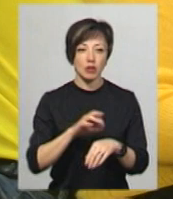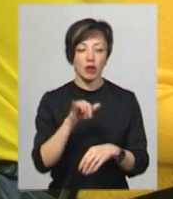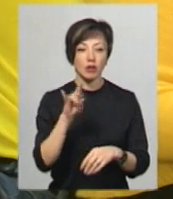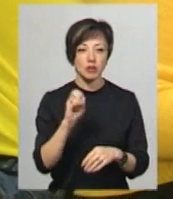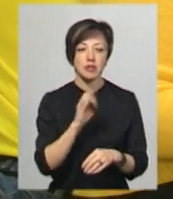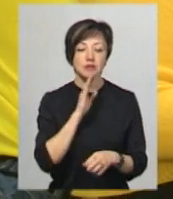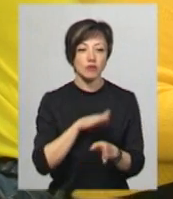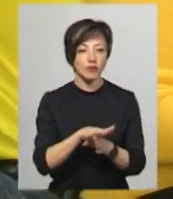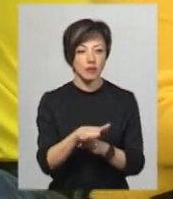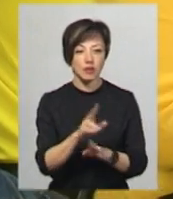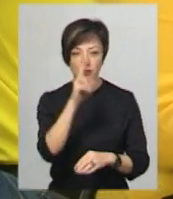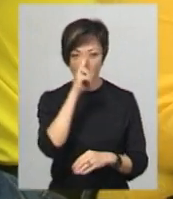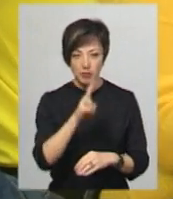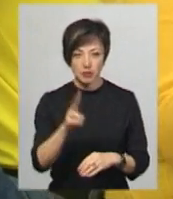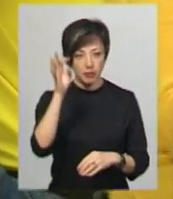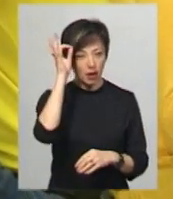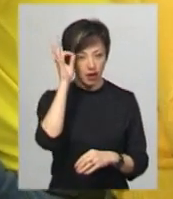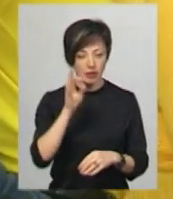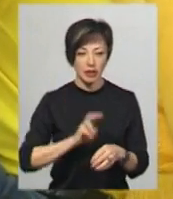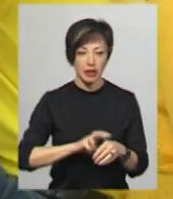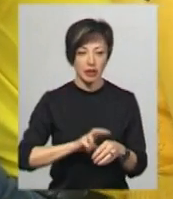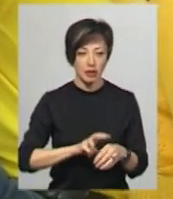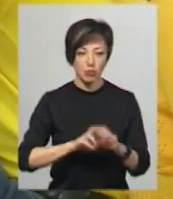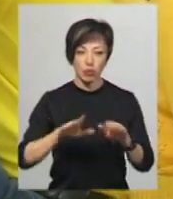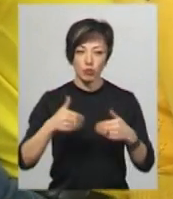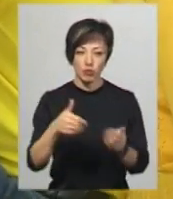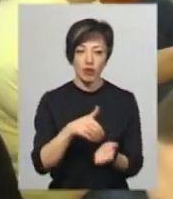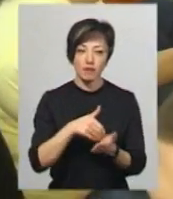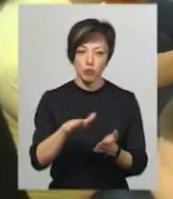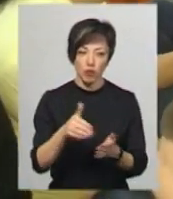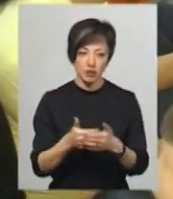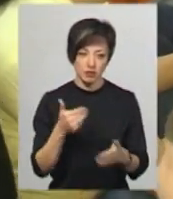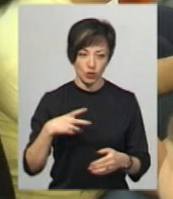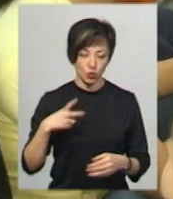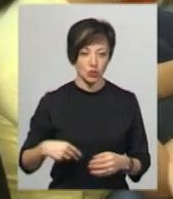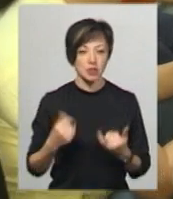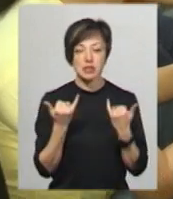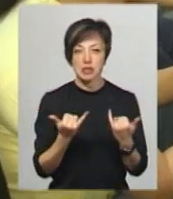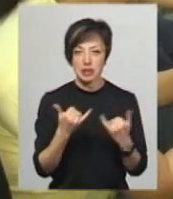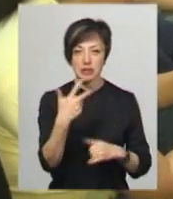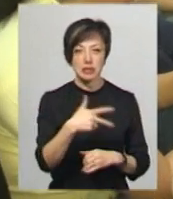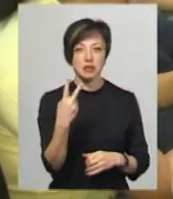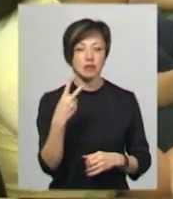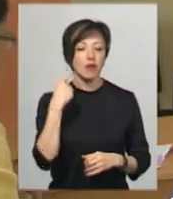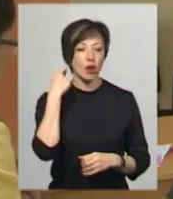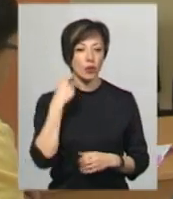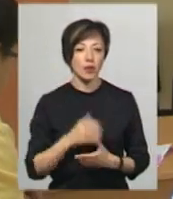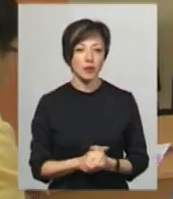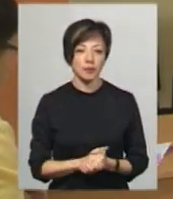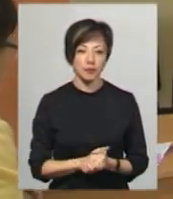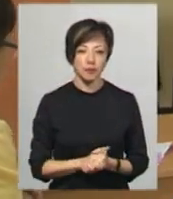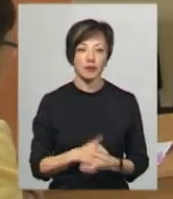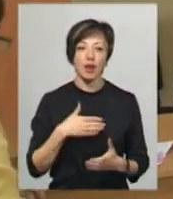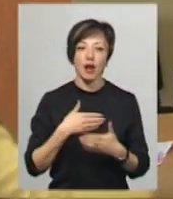як дівчинці, виповнилось два місяці. Пригадує, лікарі тоді пропонували відмовитись від неї. Зараз дівчині 32 роки. Вона